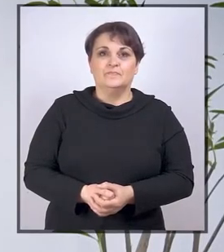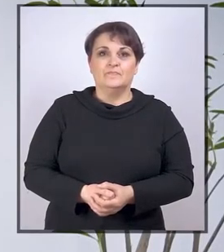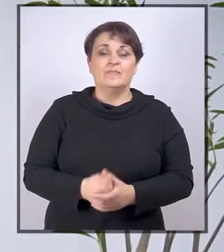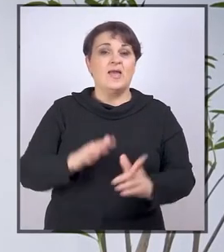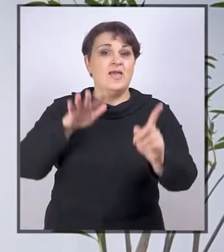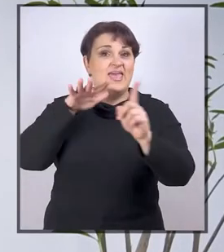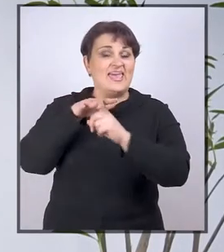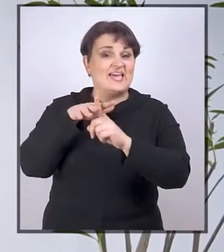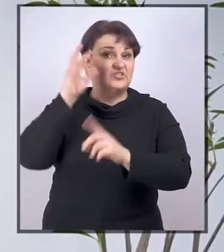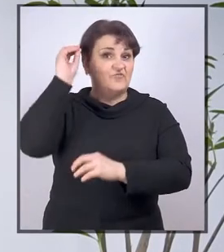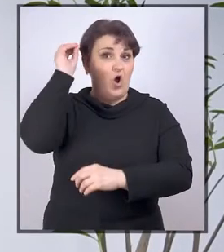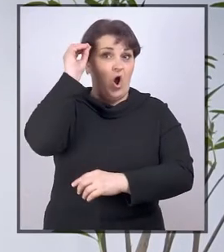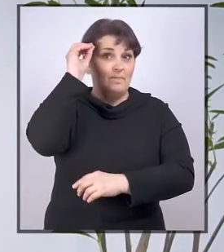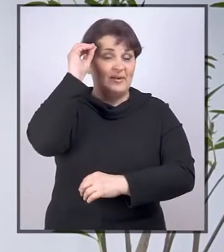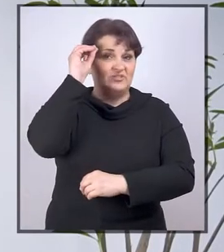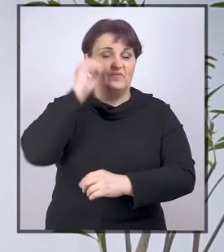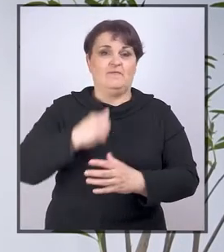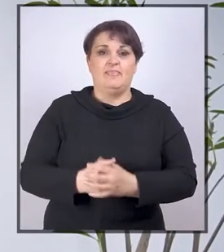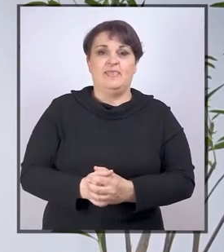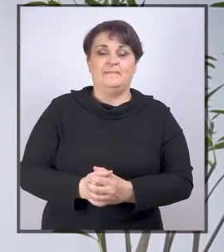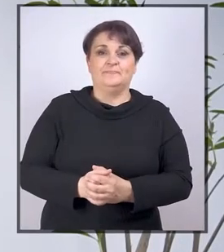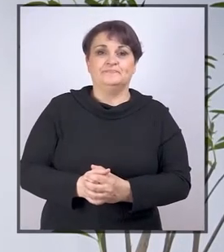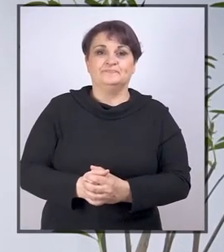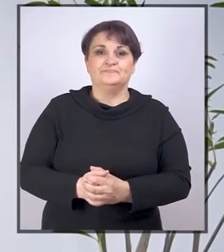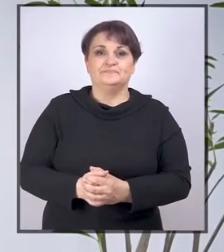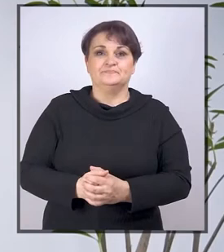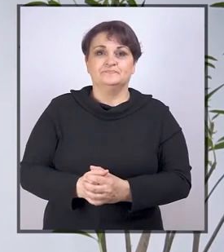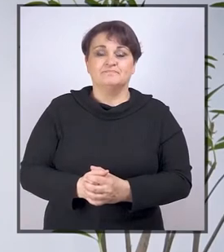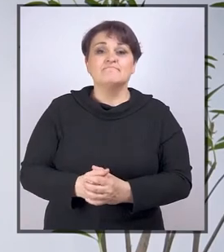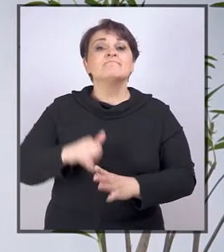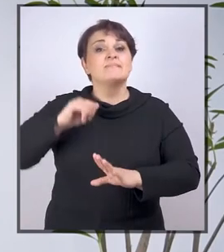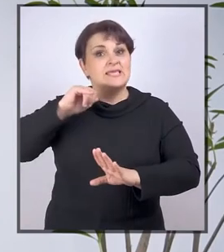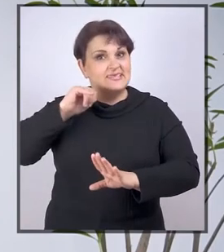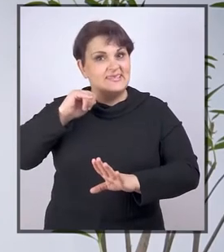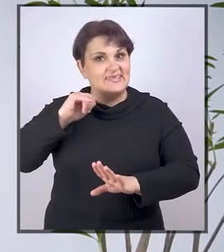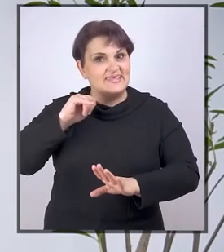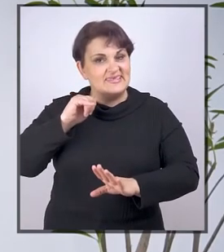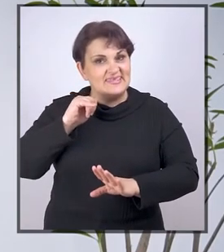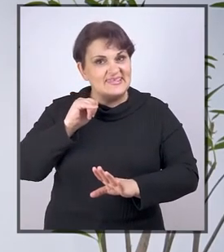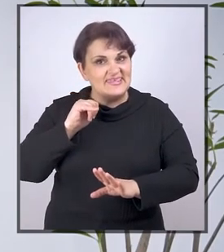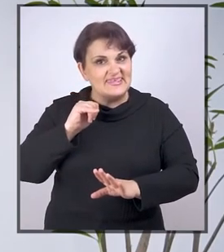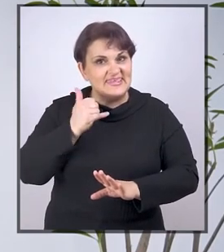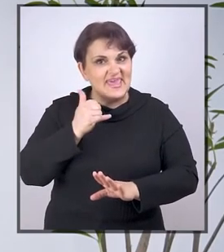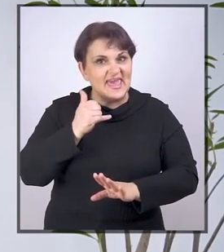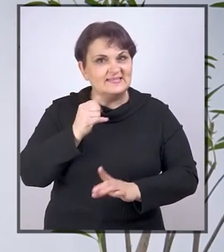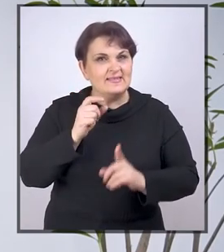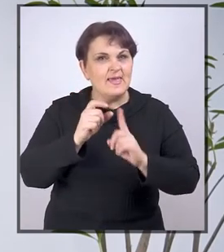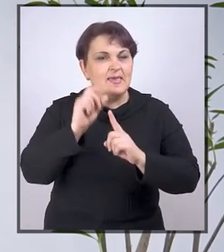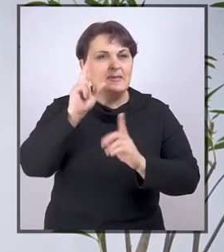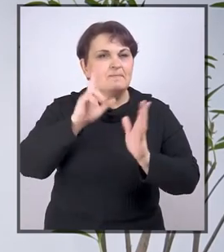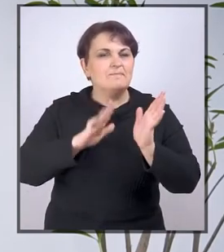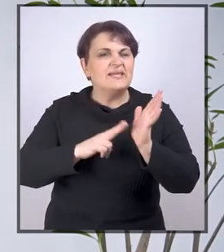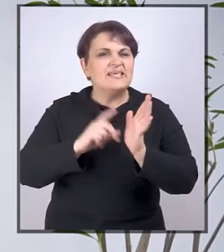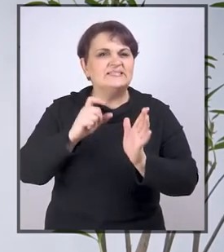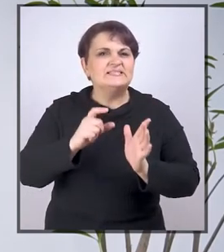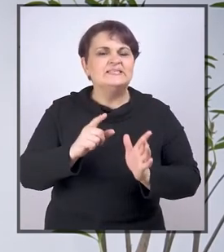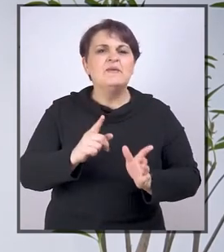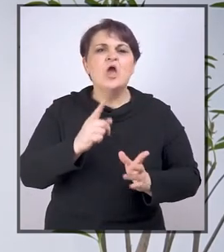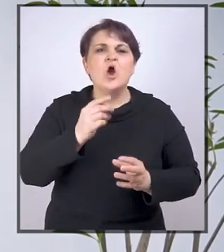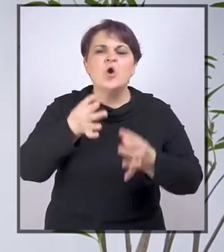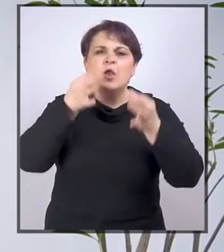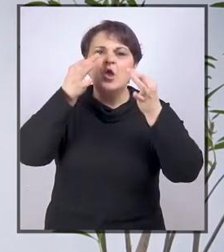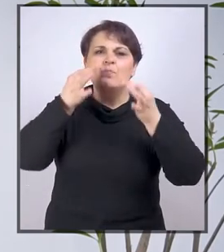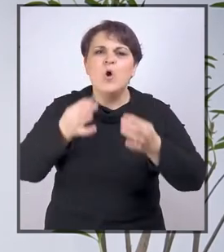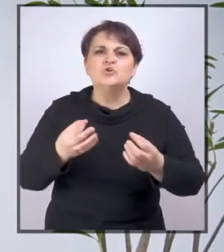Inkluzivno obrazovanje Inkluzivno obrazovanje jeste nadalje i princip koji cijeni